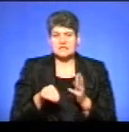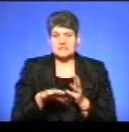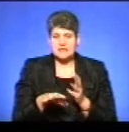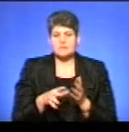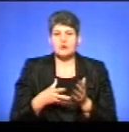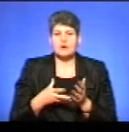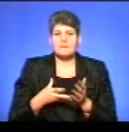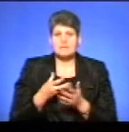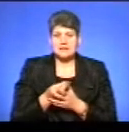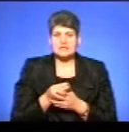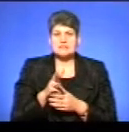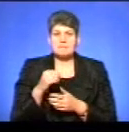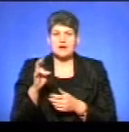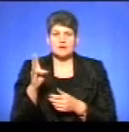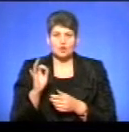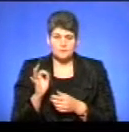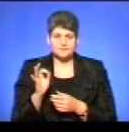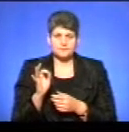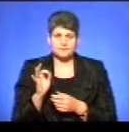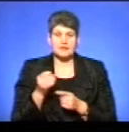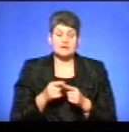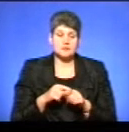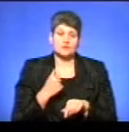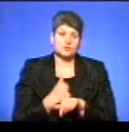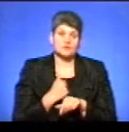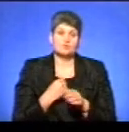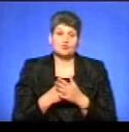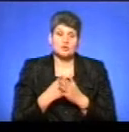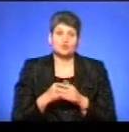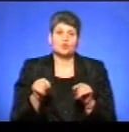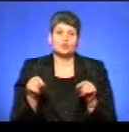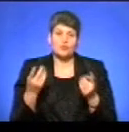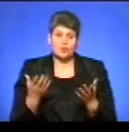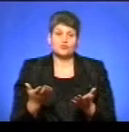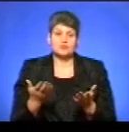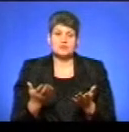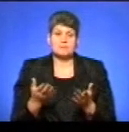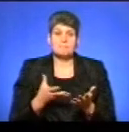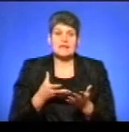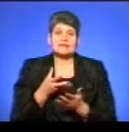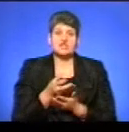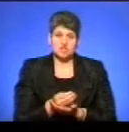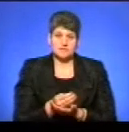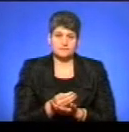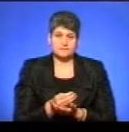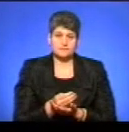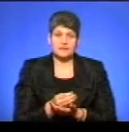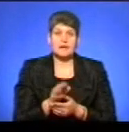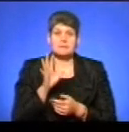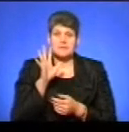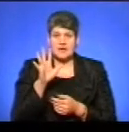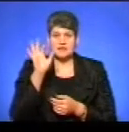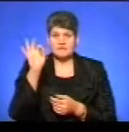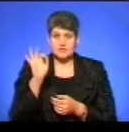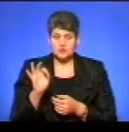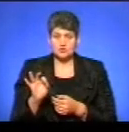плата за майно, і це основні бюджетово-творюючі платежі, 5%